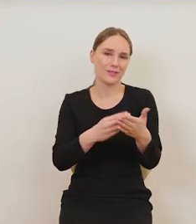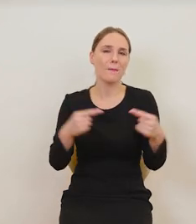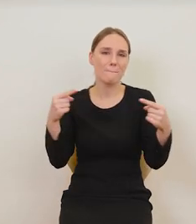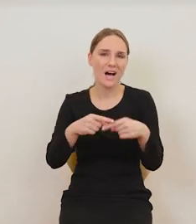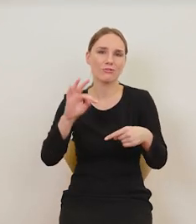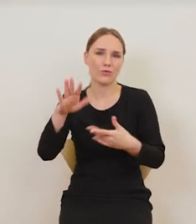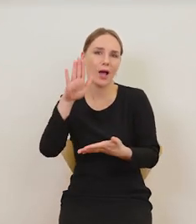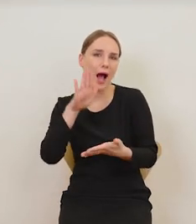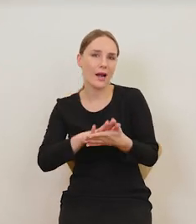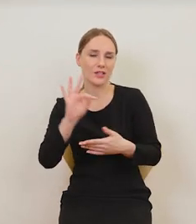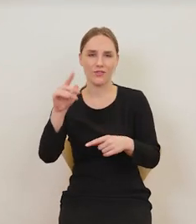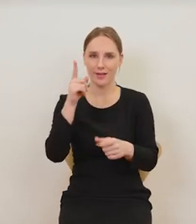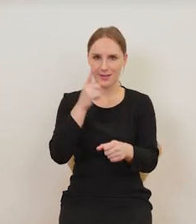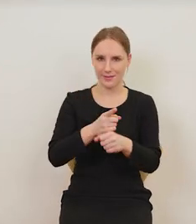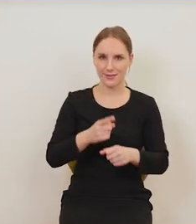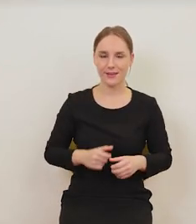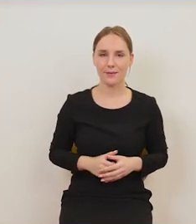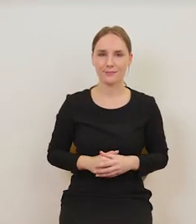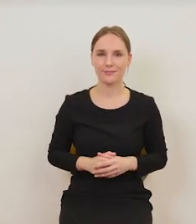charakter i jej decyzję.